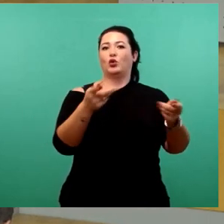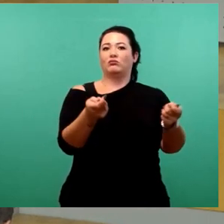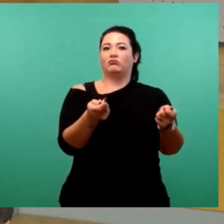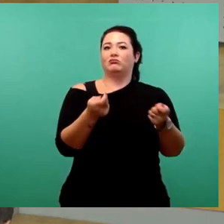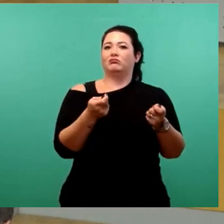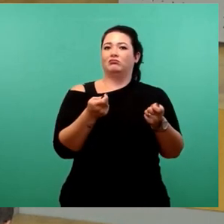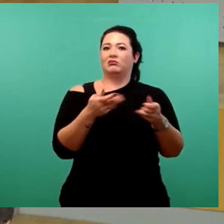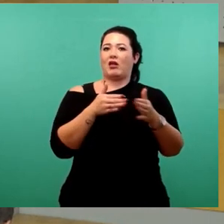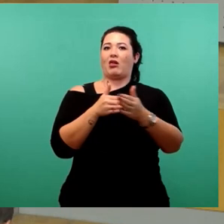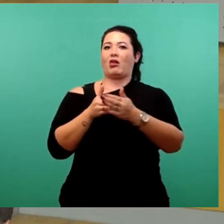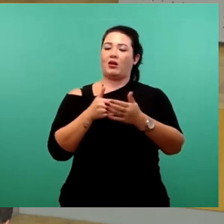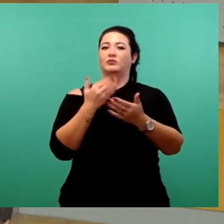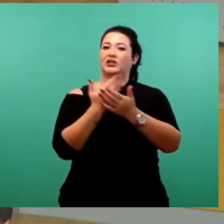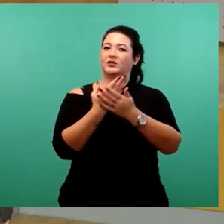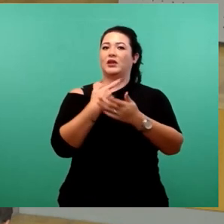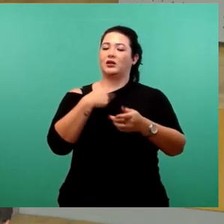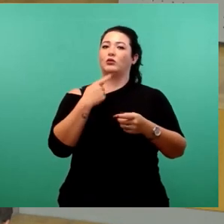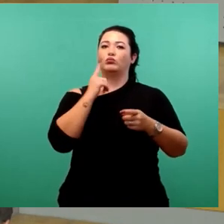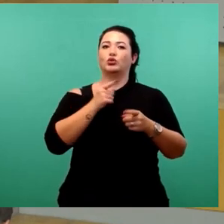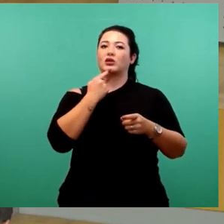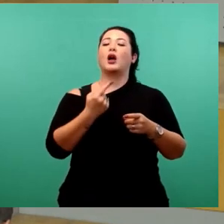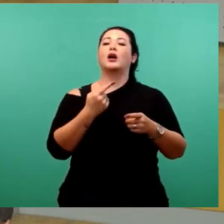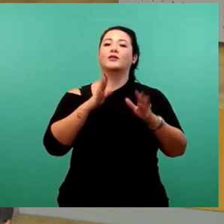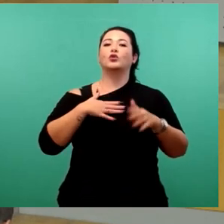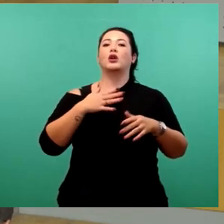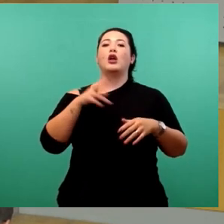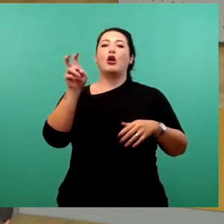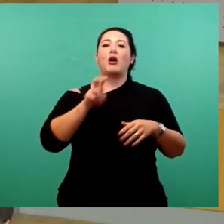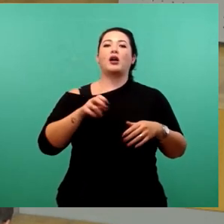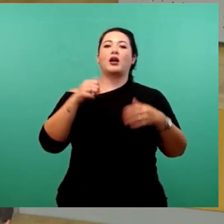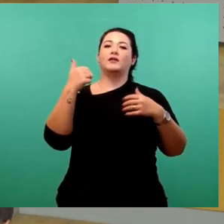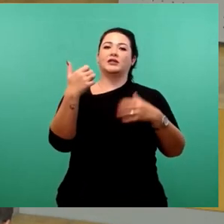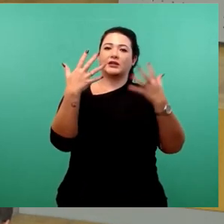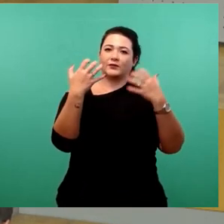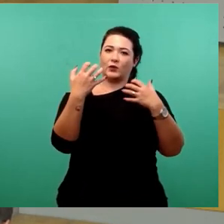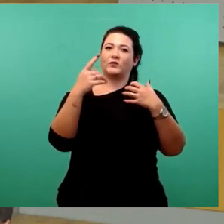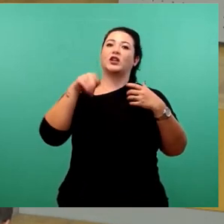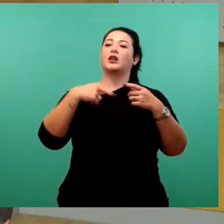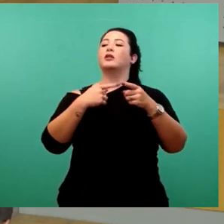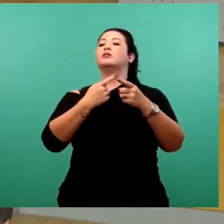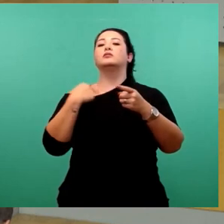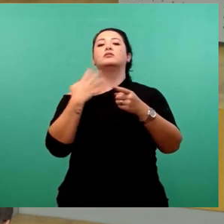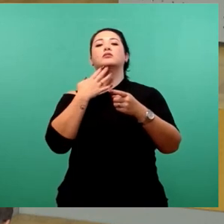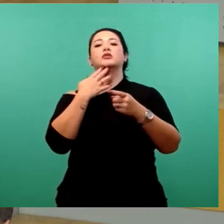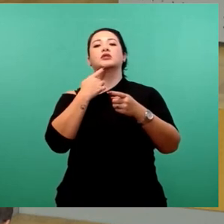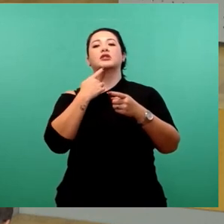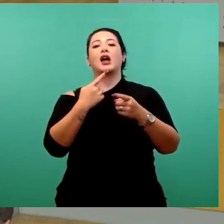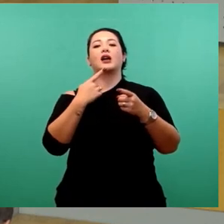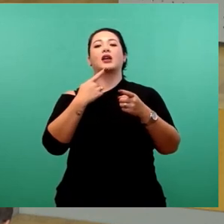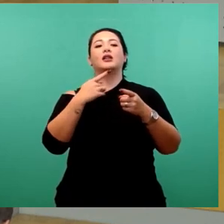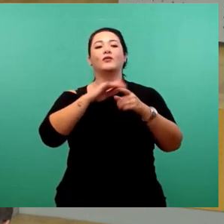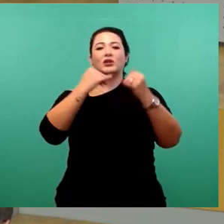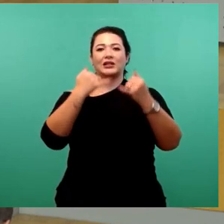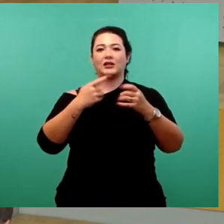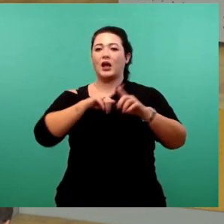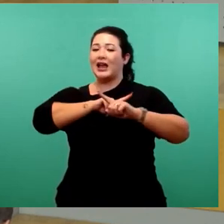im Namen der AfD-Fraktion rügen, dass wir nach § 56 Absatz 2 der Sächsischen Gemeindeordnung als vorschlagsbrechende Fraktion aufgrund der Nicht-Ausschreibung der